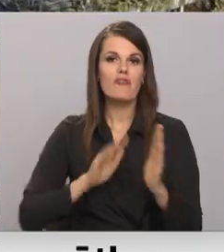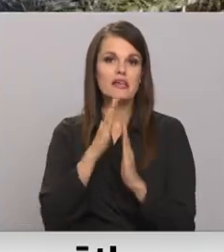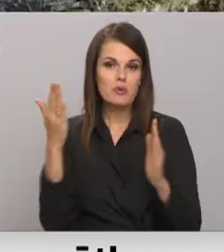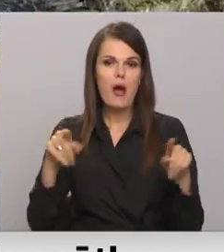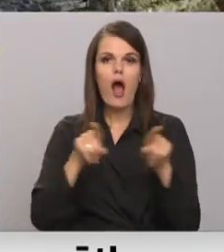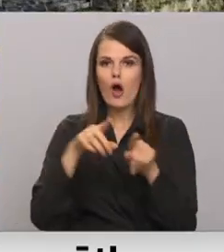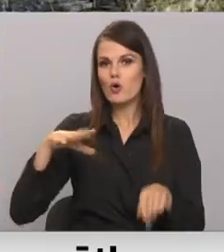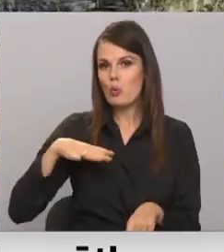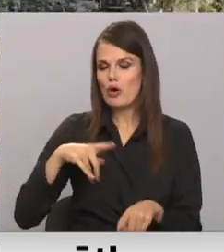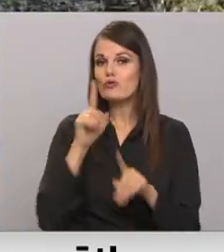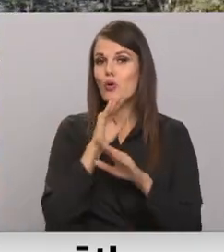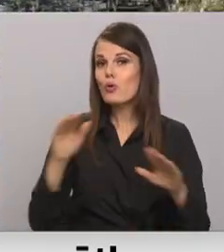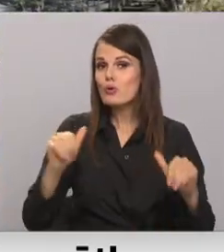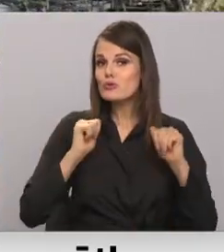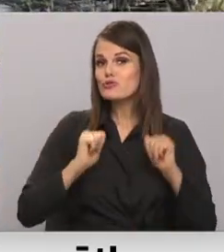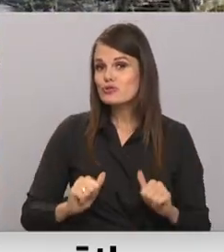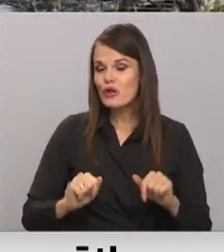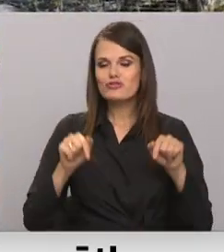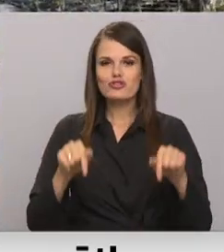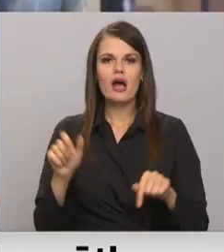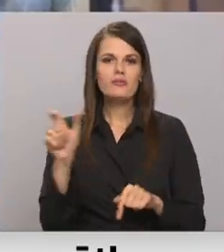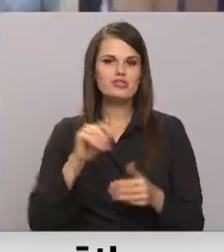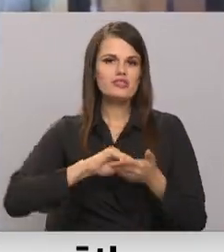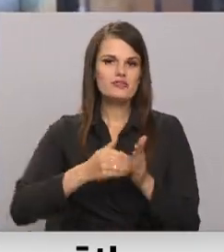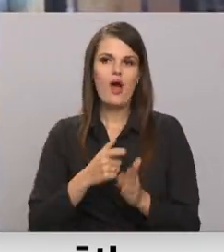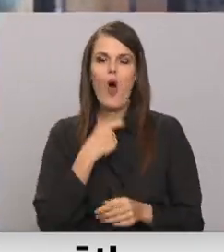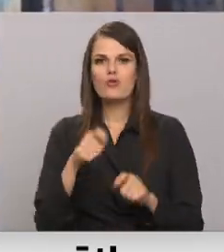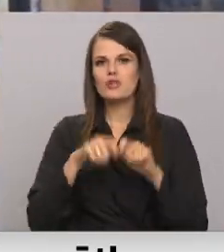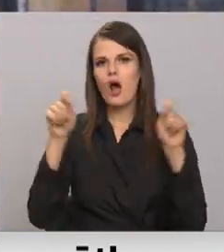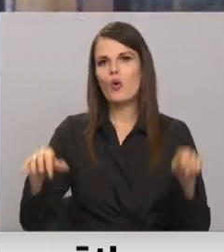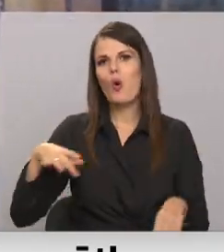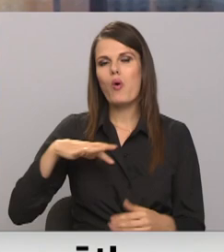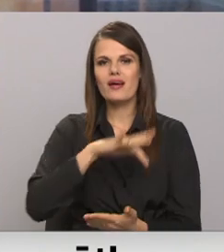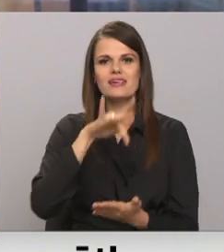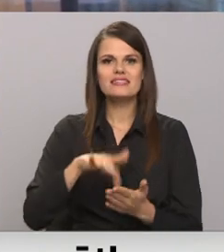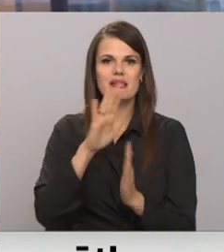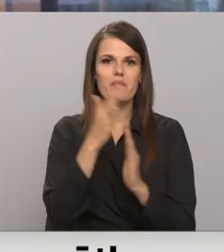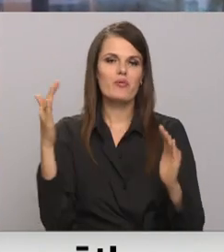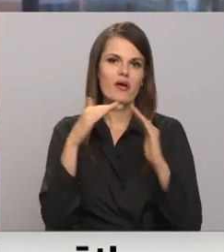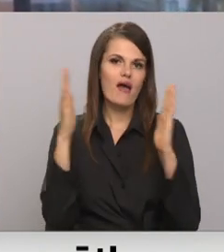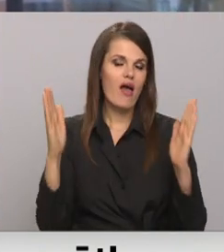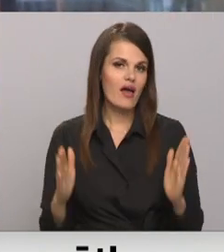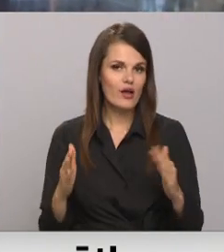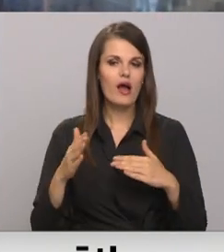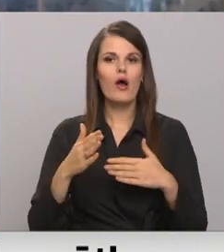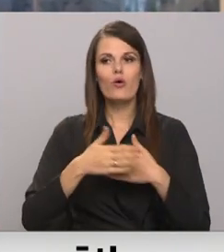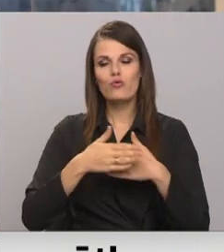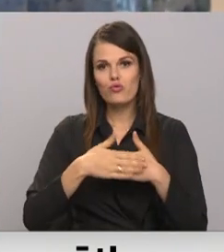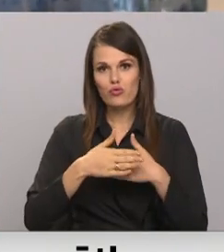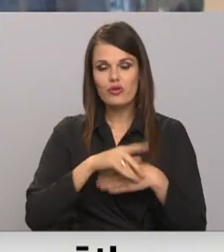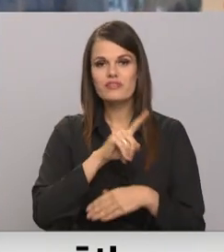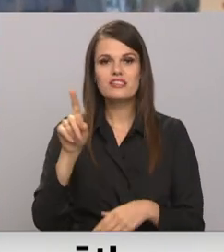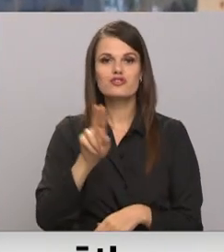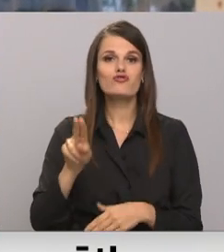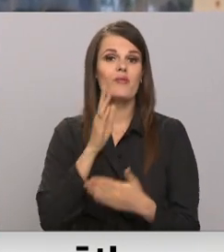Klusums un miers. Tāda ir šī brīža situācija augustā atklātajā ogris centrālās bibliotēksēkā. Duris lasītājiem līdz